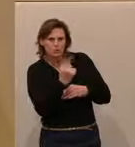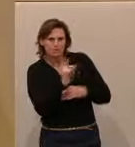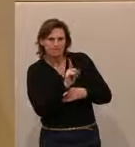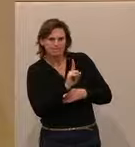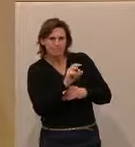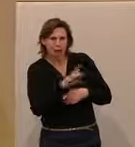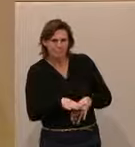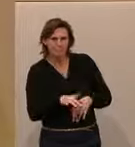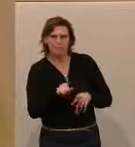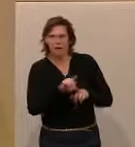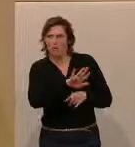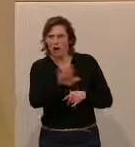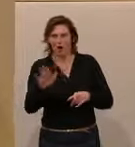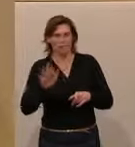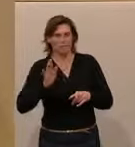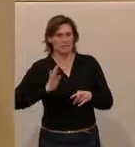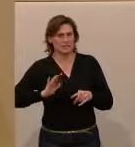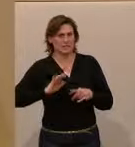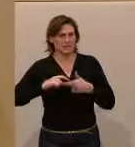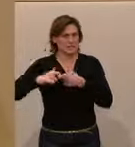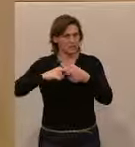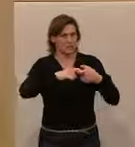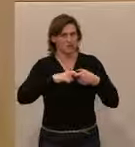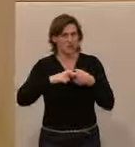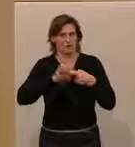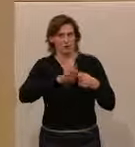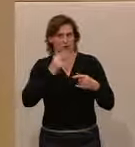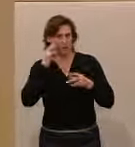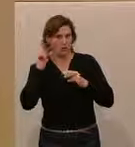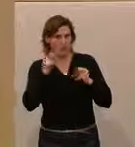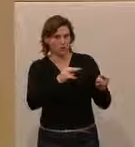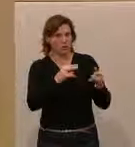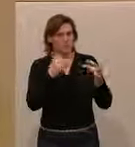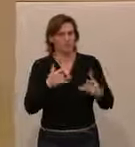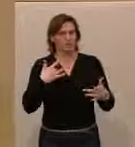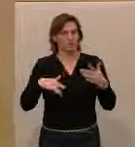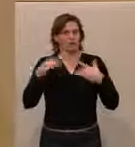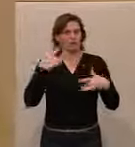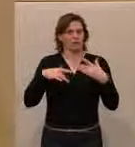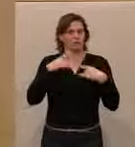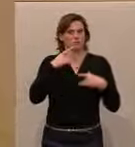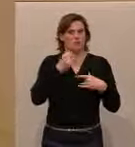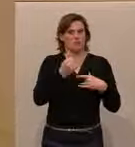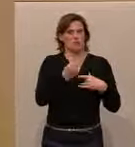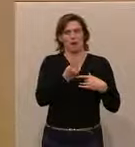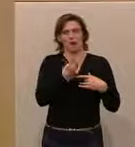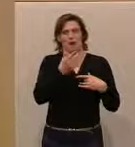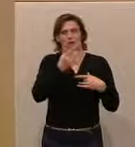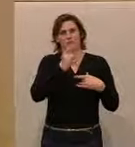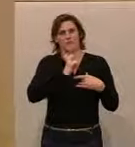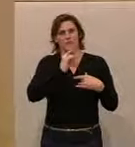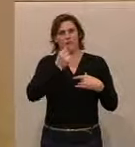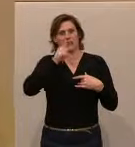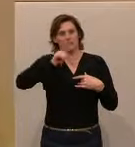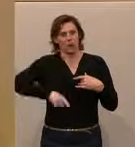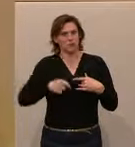da sind wir wohl alle als Zivilgesellschaft auch aufgerufen. Aber sich jetzt abzuputzen auf einigen wenigen Tausenden